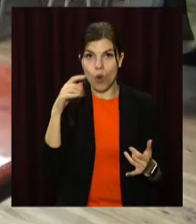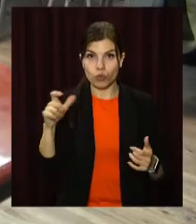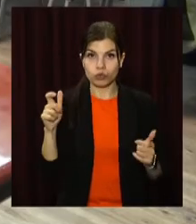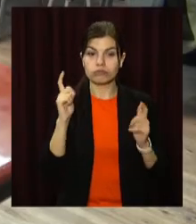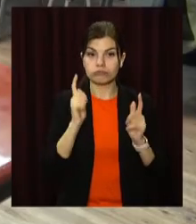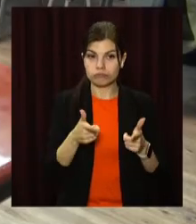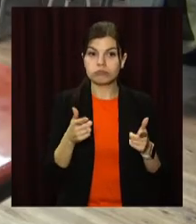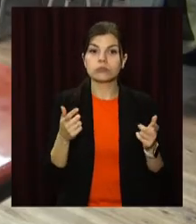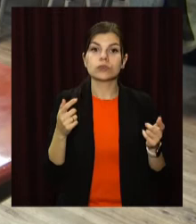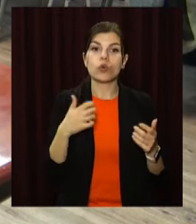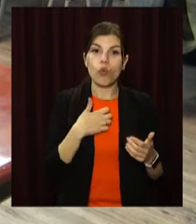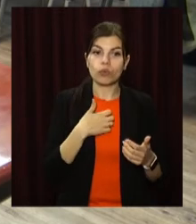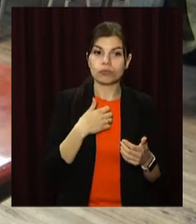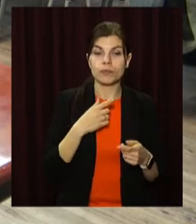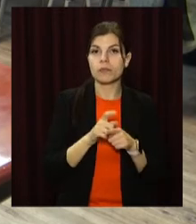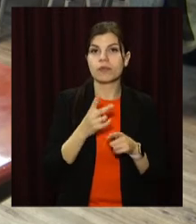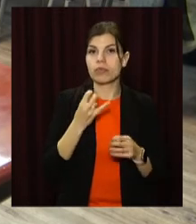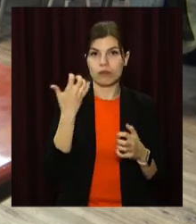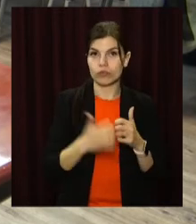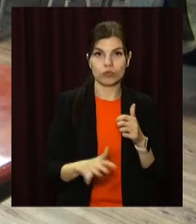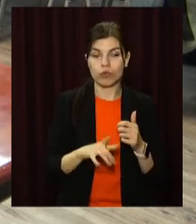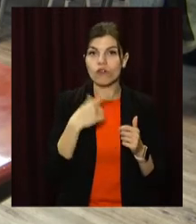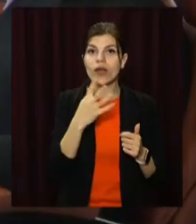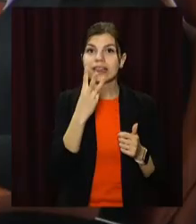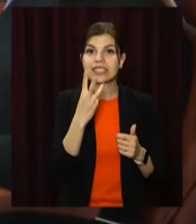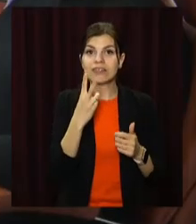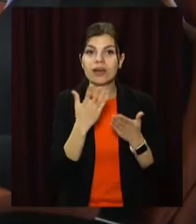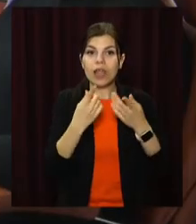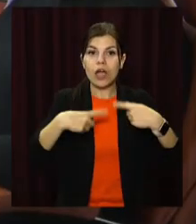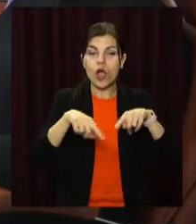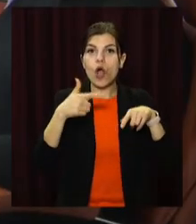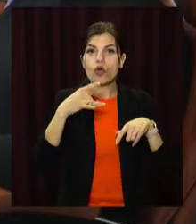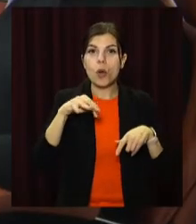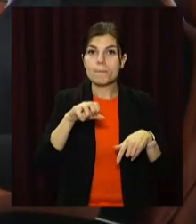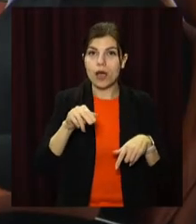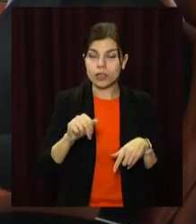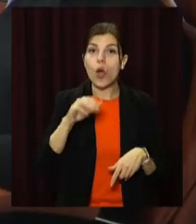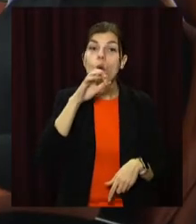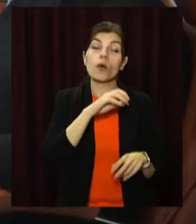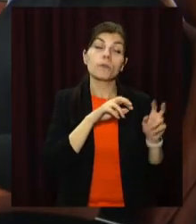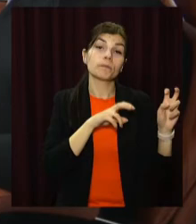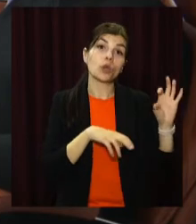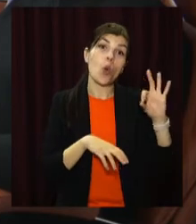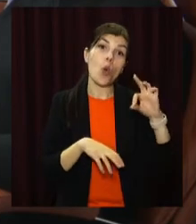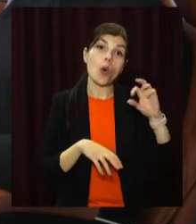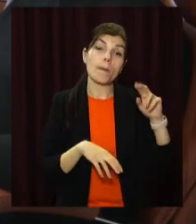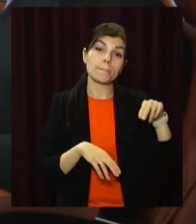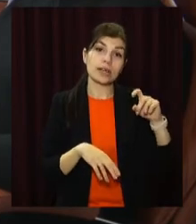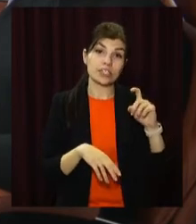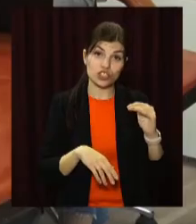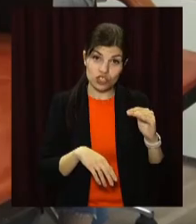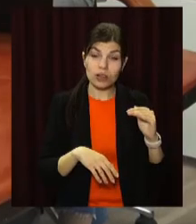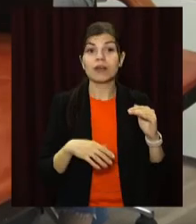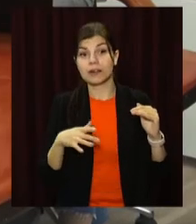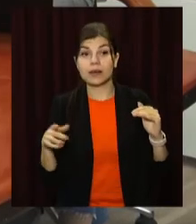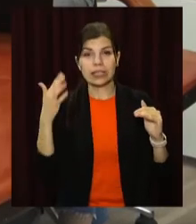маленьких сел регіону. До толоки вже долучилися 32 громади. Партійні активісти ОПЗЖ разом з жителями Дніпропетровщини планують